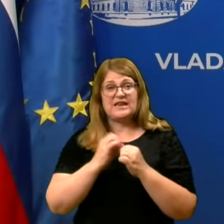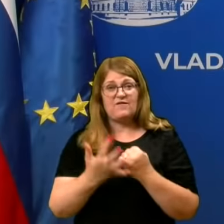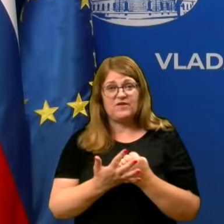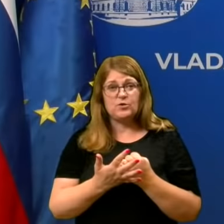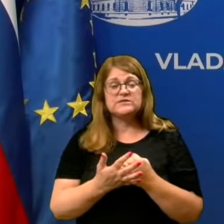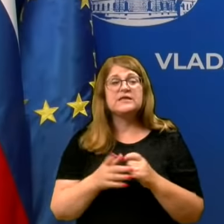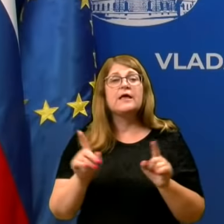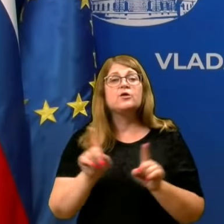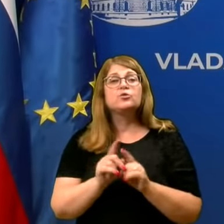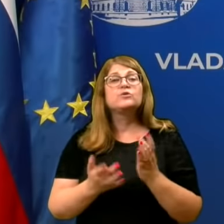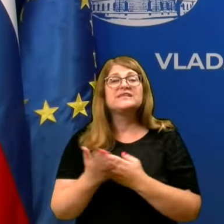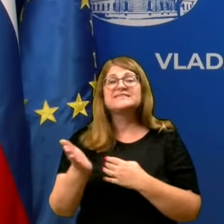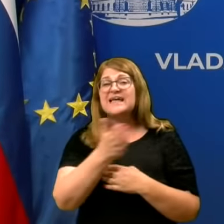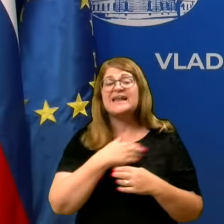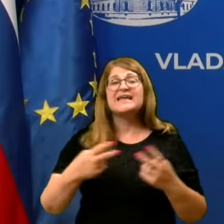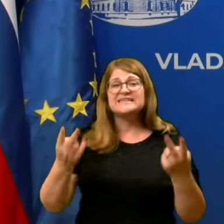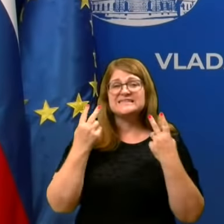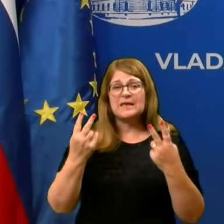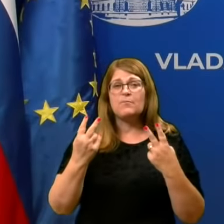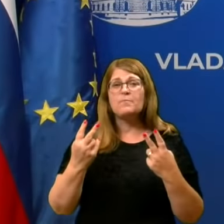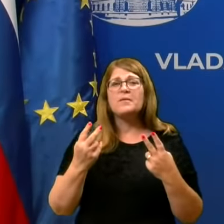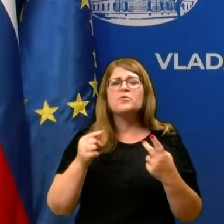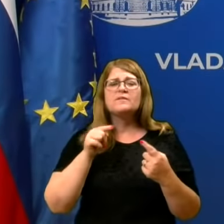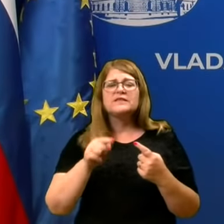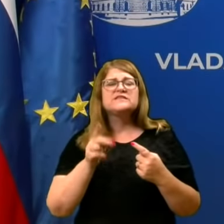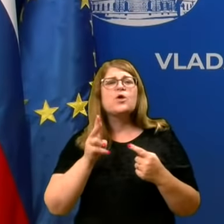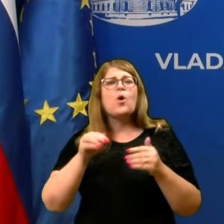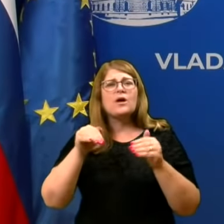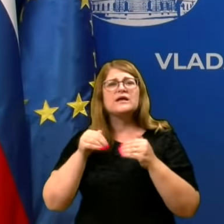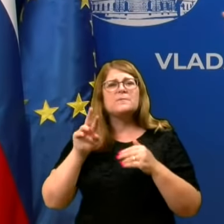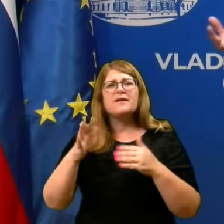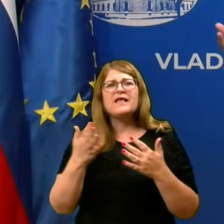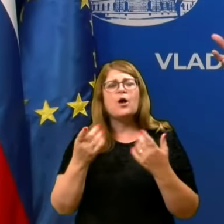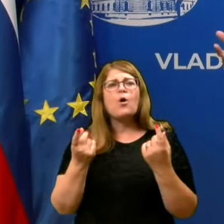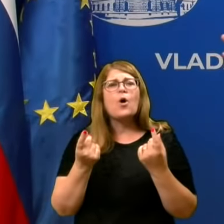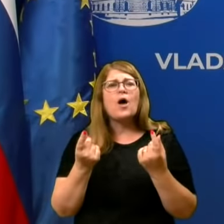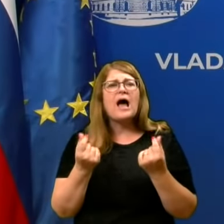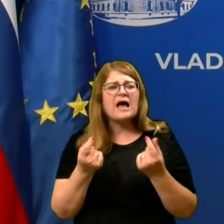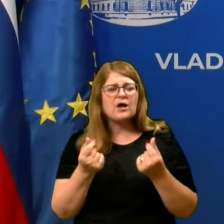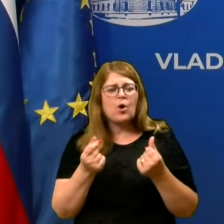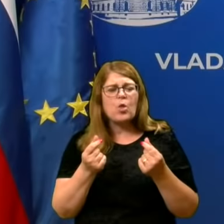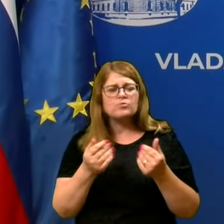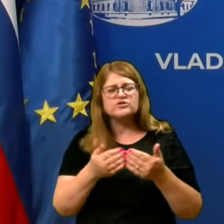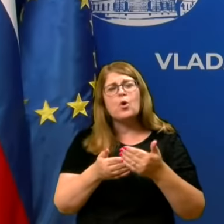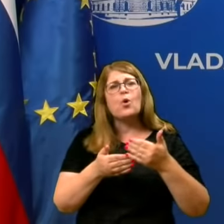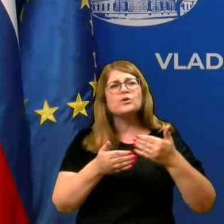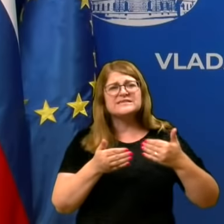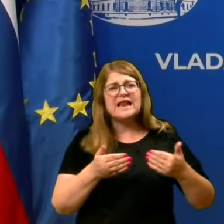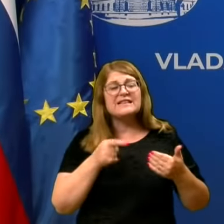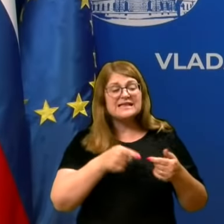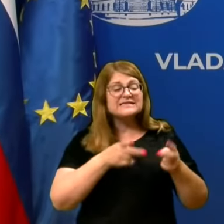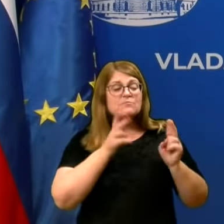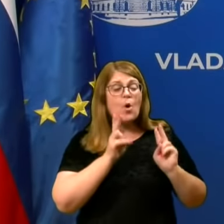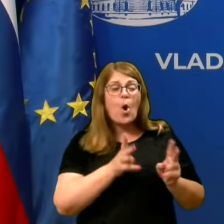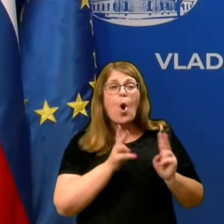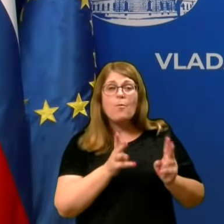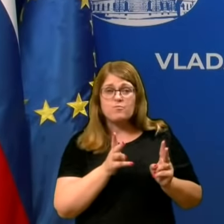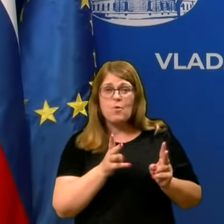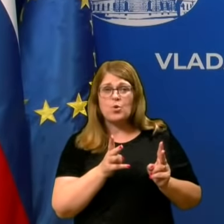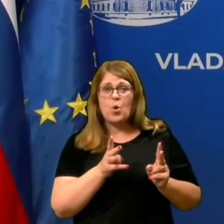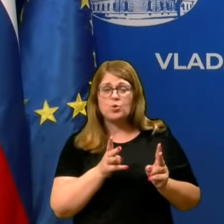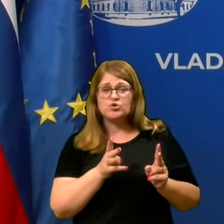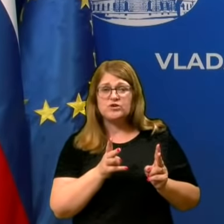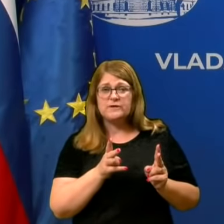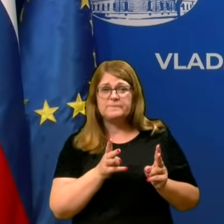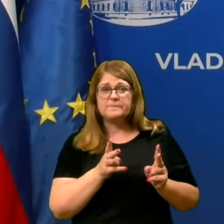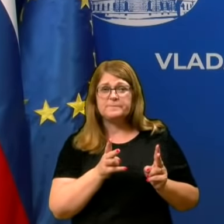tudi, da za nas je pomembno, da karanteno ima neko ekonomsko zaledje, da se mu omogoči. Nam je pomembno ne